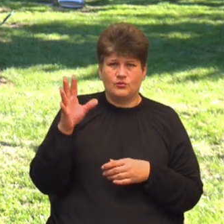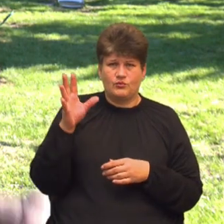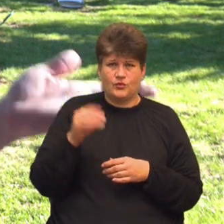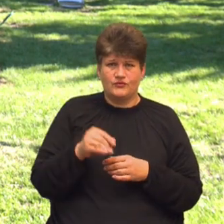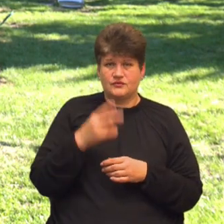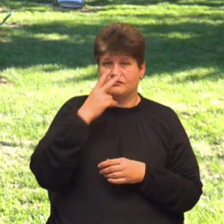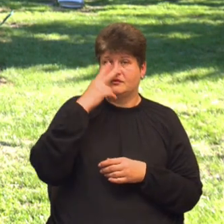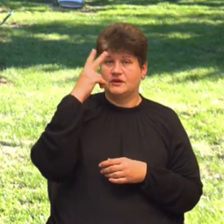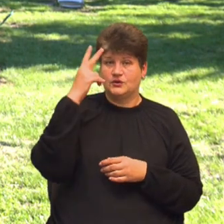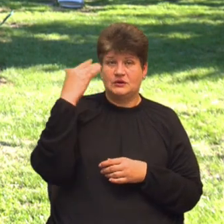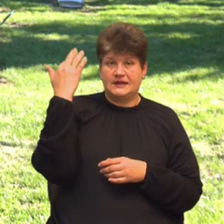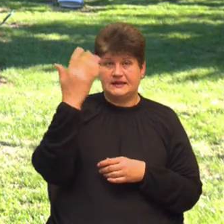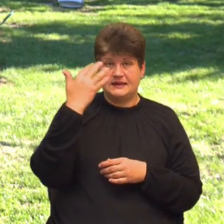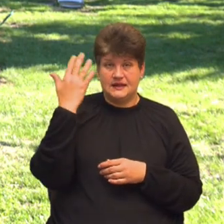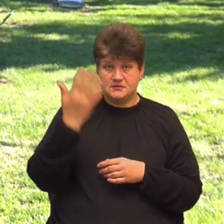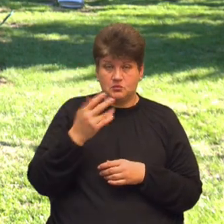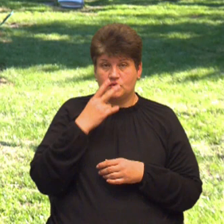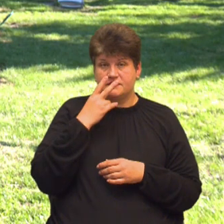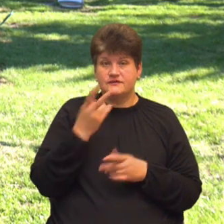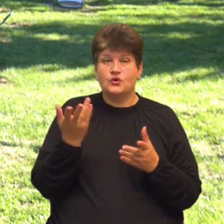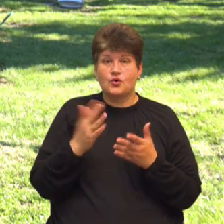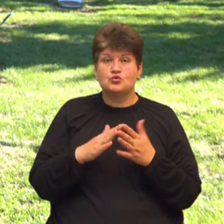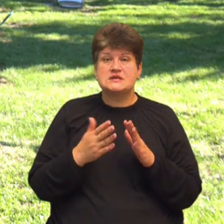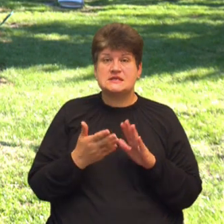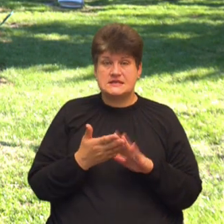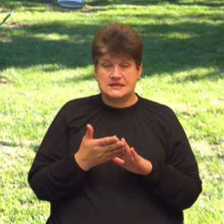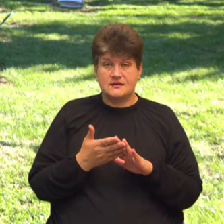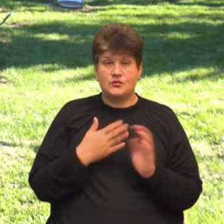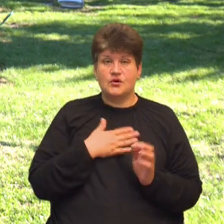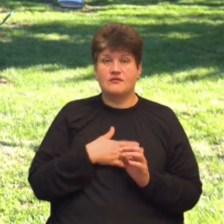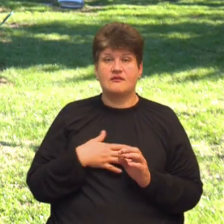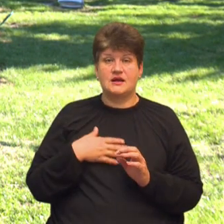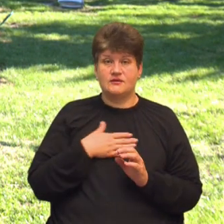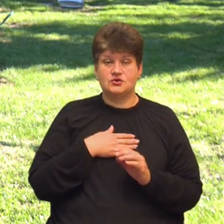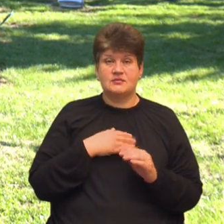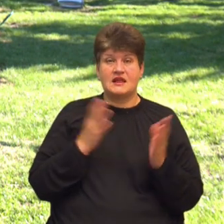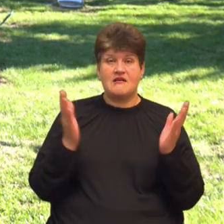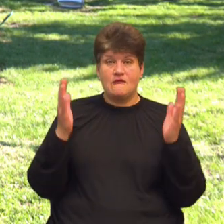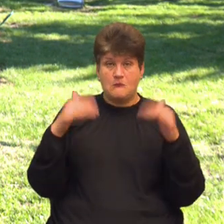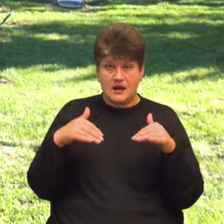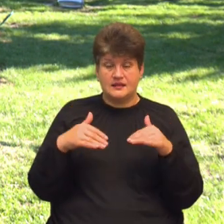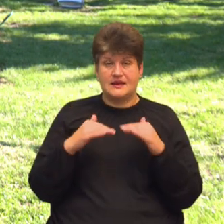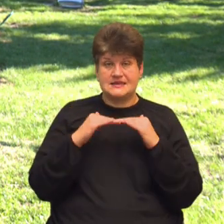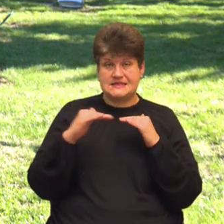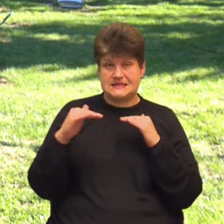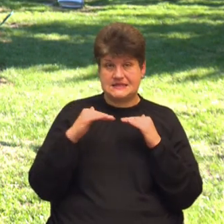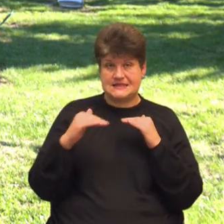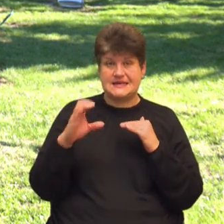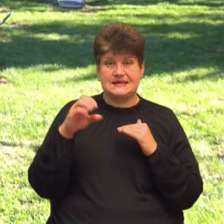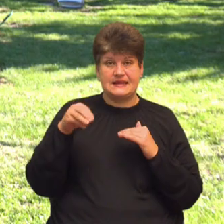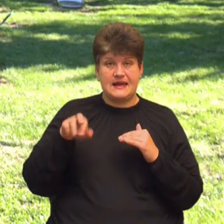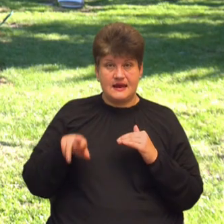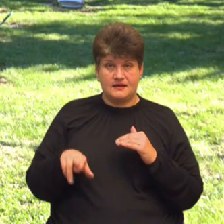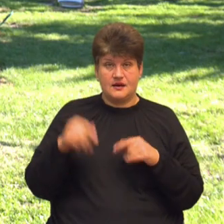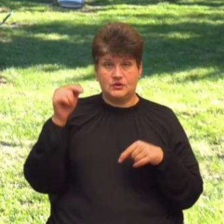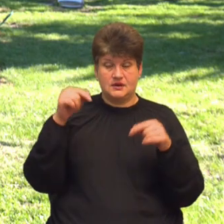небо, як ми зайшли на горище подивитися, в якому воно стані. Бо хвилювали, щоб не впала стеля від того, що буде злива, заливати